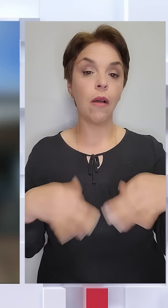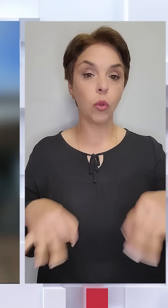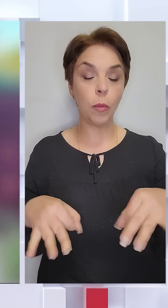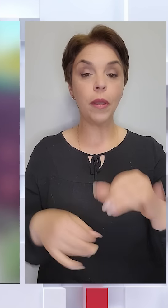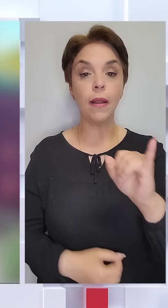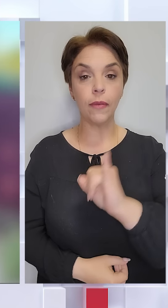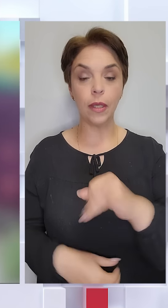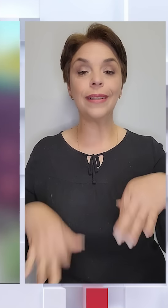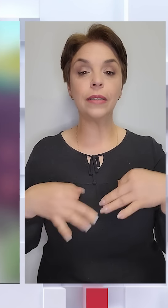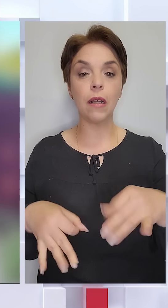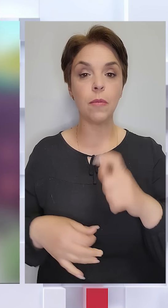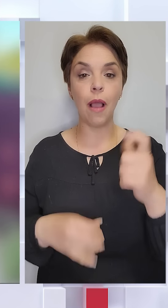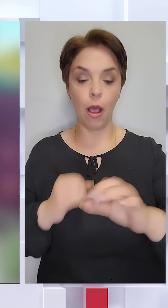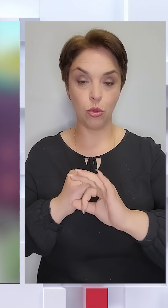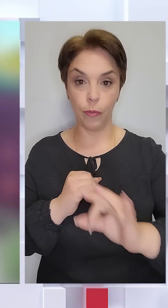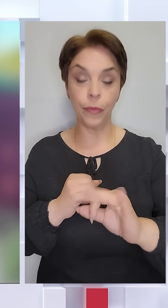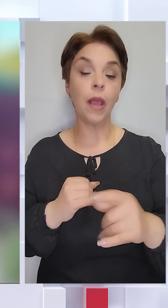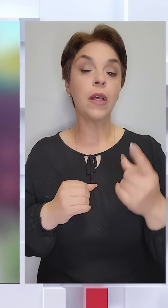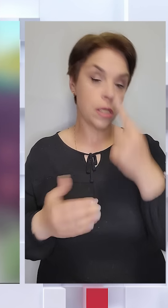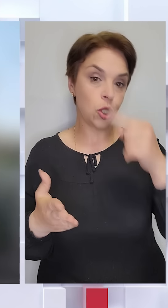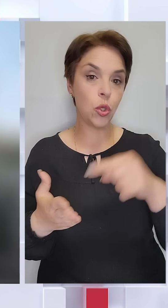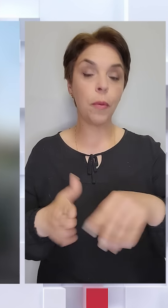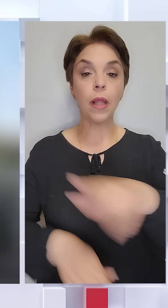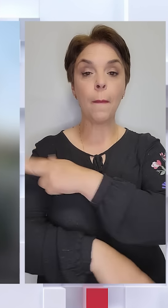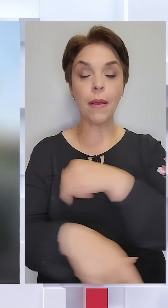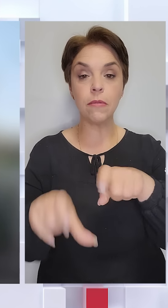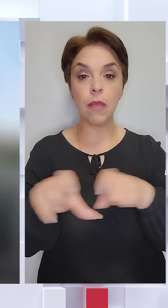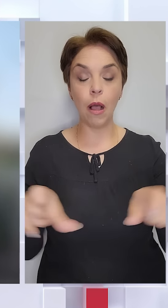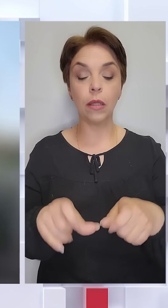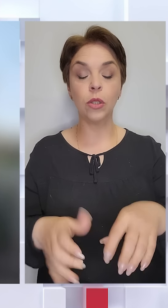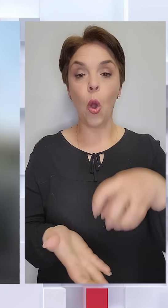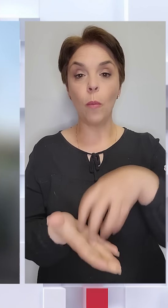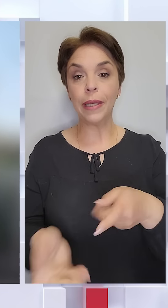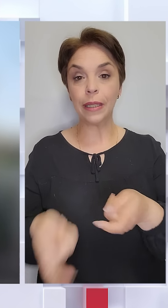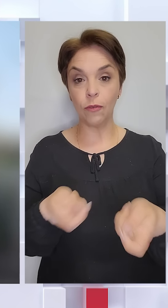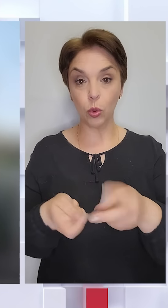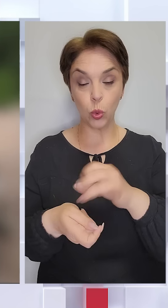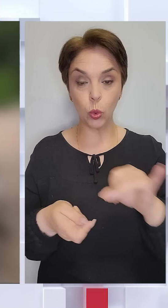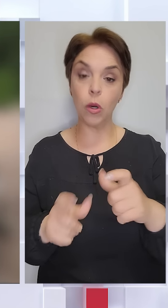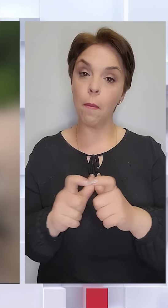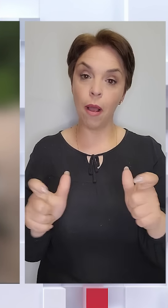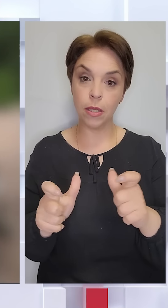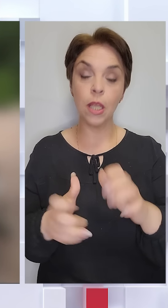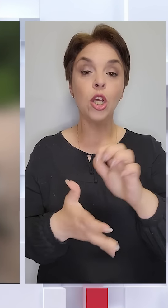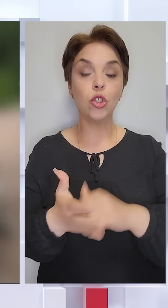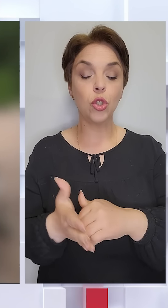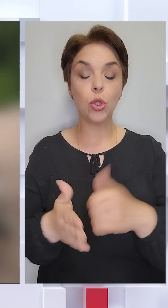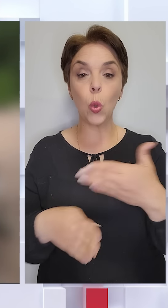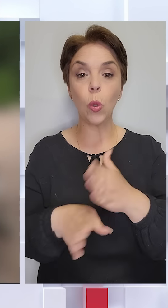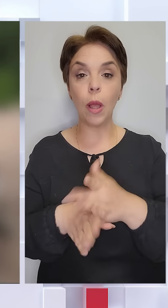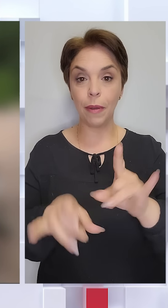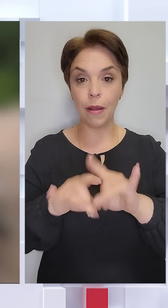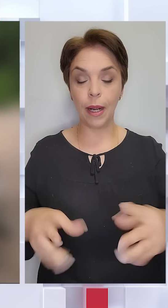і транспорт газовиків. Зачепило медзаклад, об'єкт інфраструктури і магазин. Через уламки збитої ракети